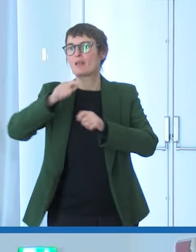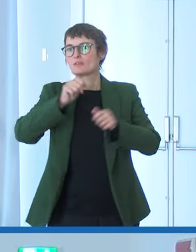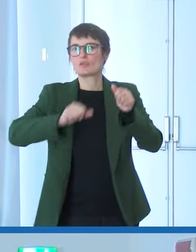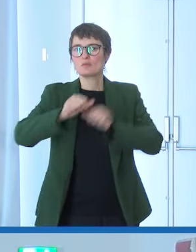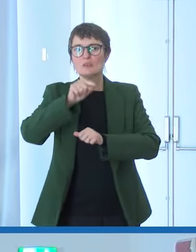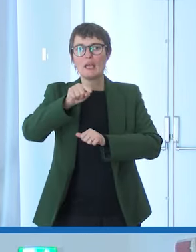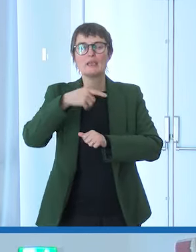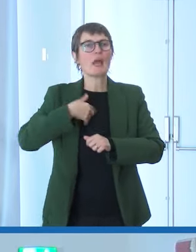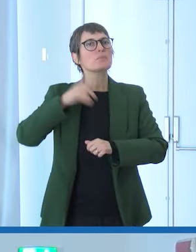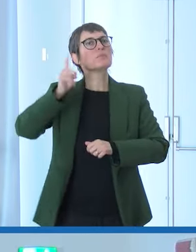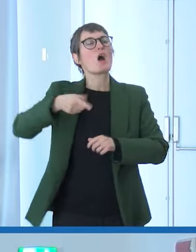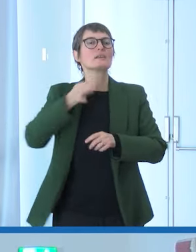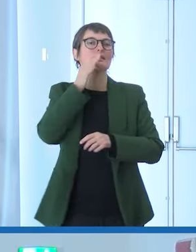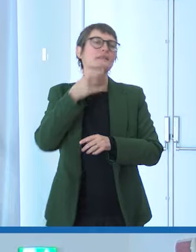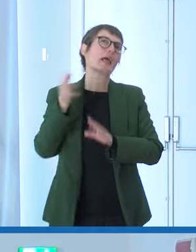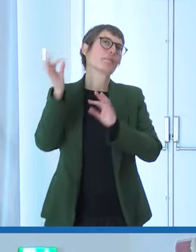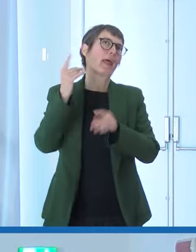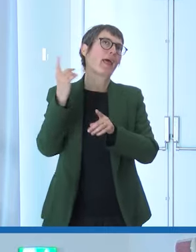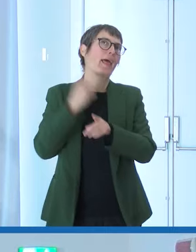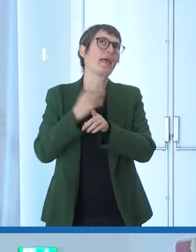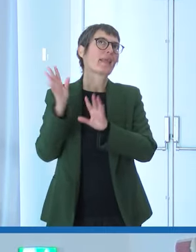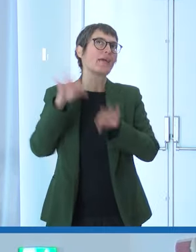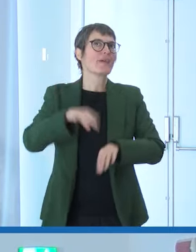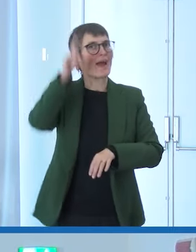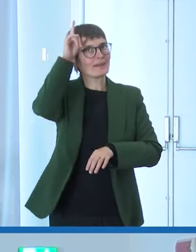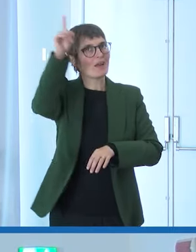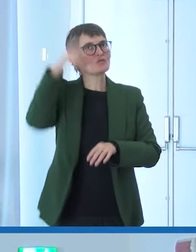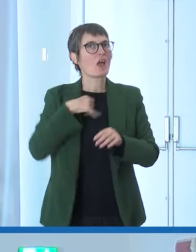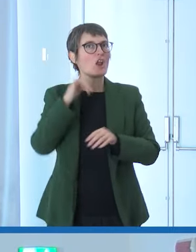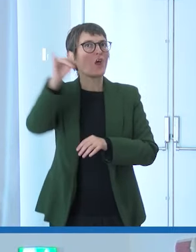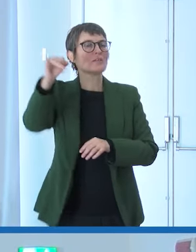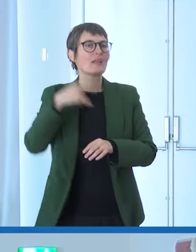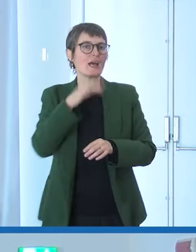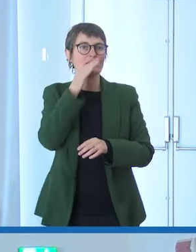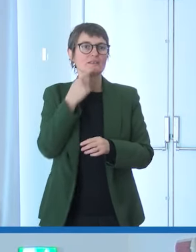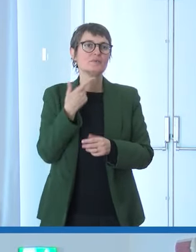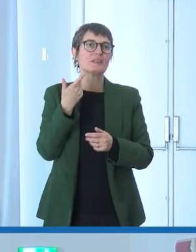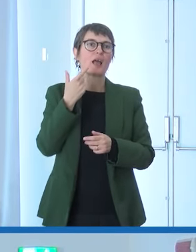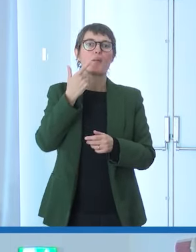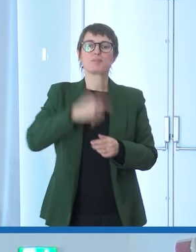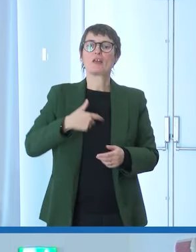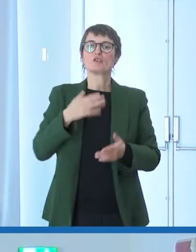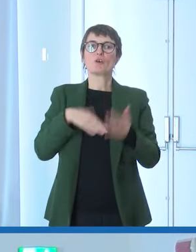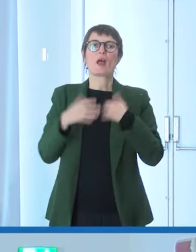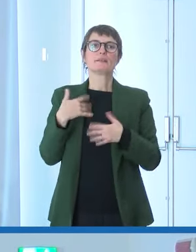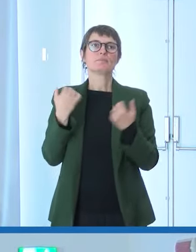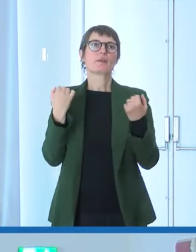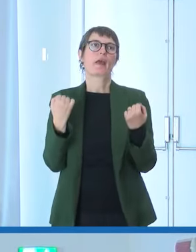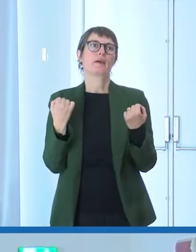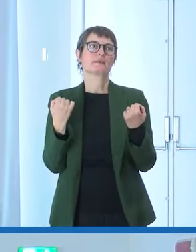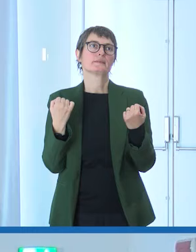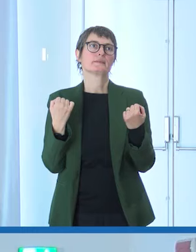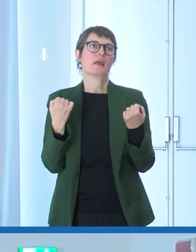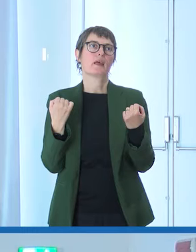arrivare sempre dalla Germania ci vuole tempo per arrivare e questo povero ragazzo sta a si aspetta poi se inavvertitamente improvvisamente la